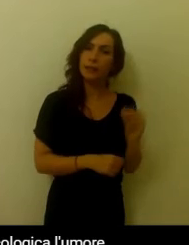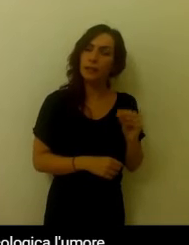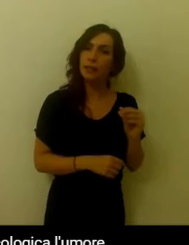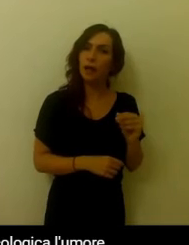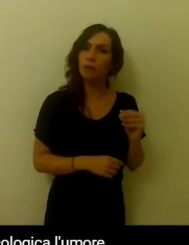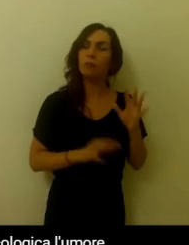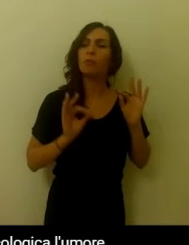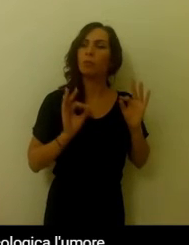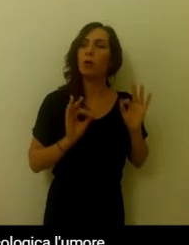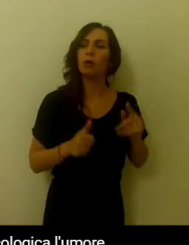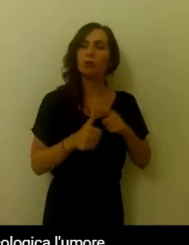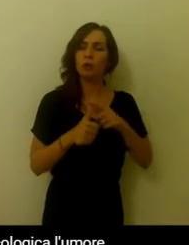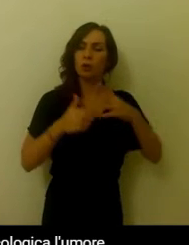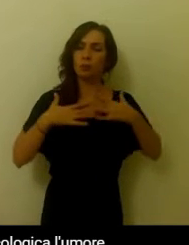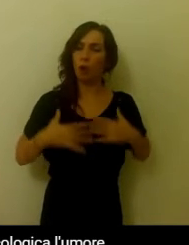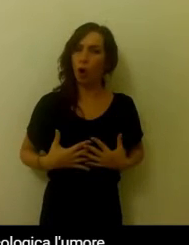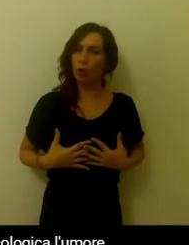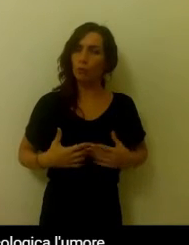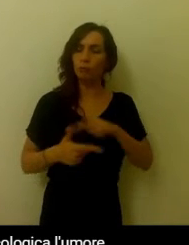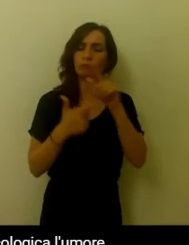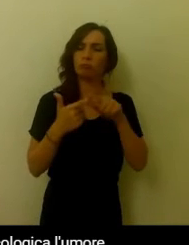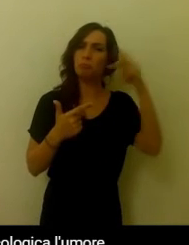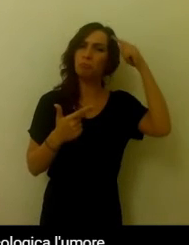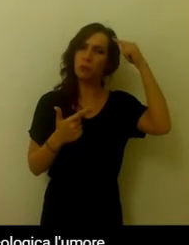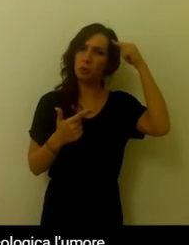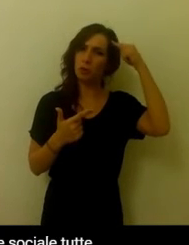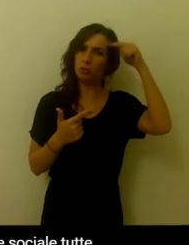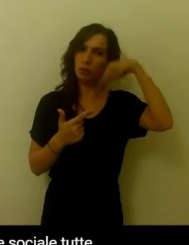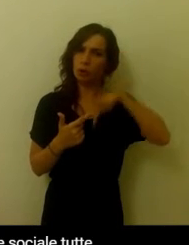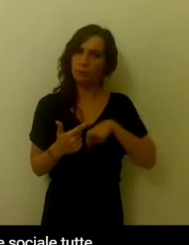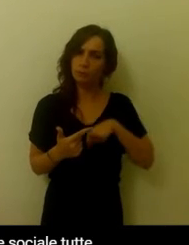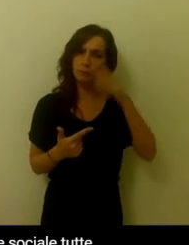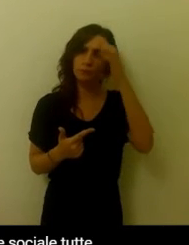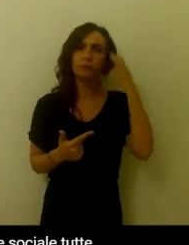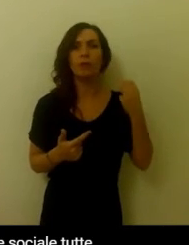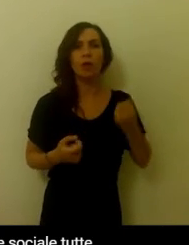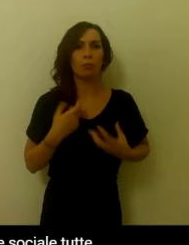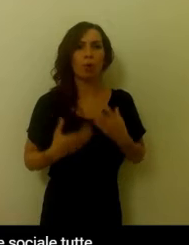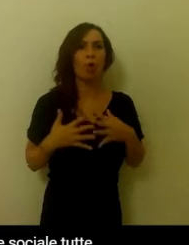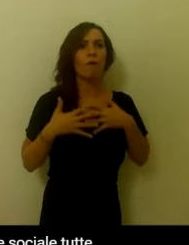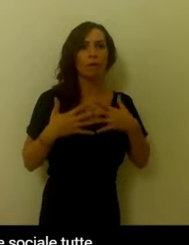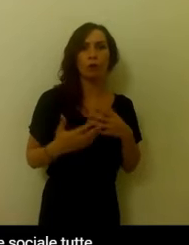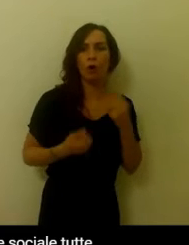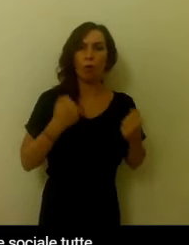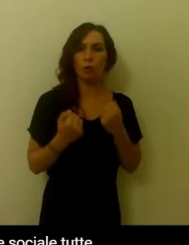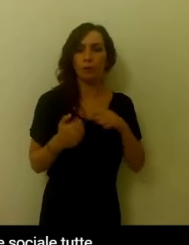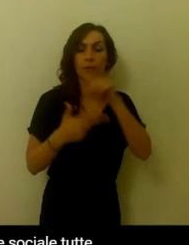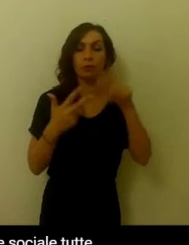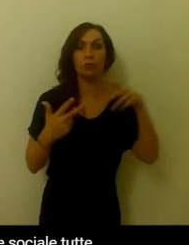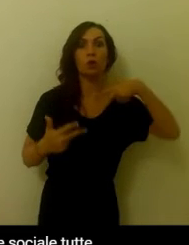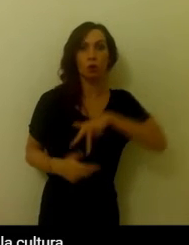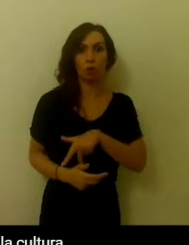quindi i suoi tessuti, il suo corpo, psicologica, l'umore, la personalità, emozioni, il comportamento e sociale.